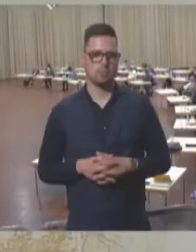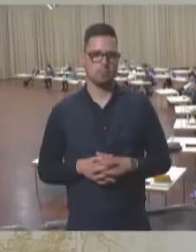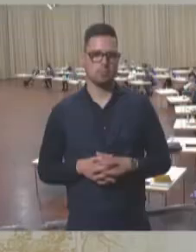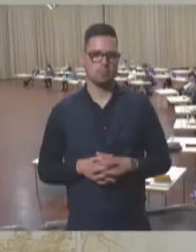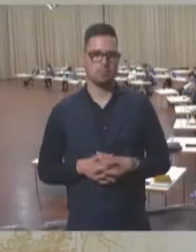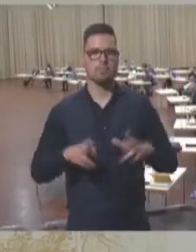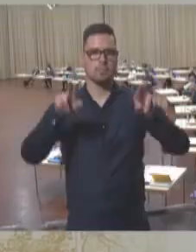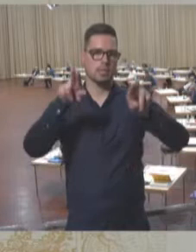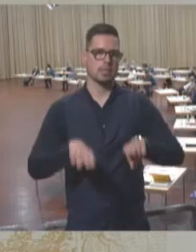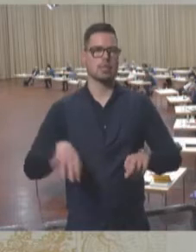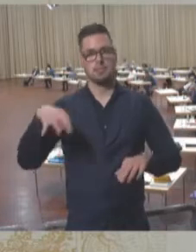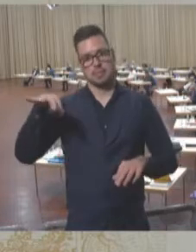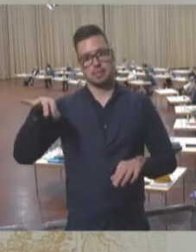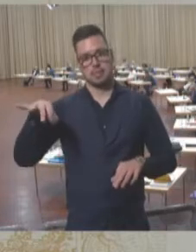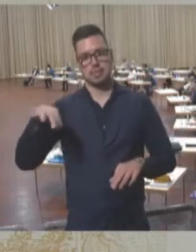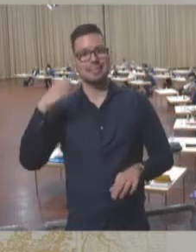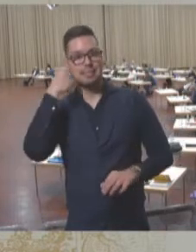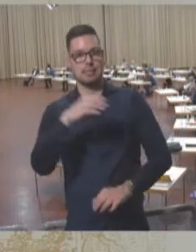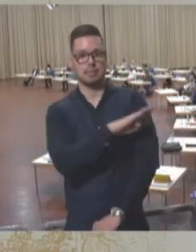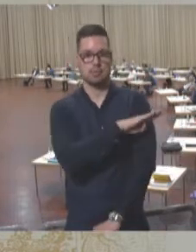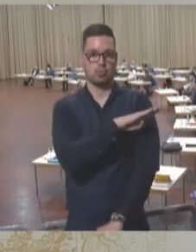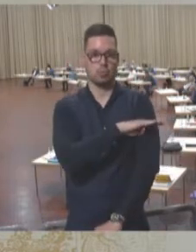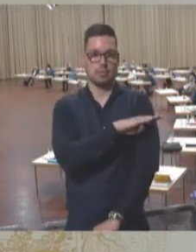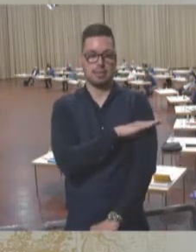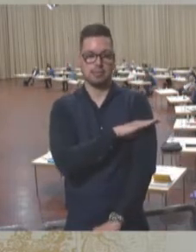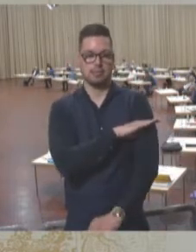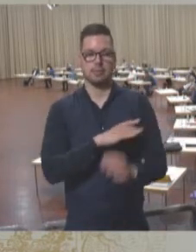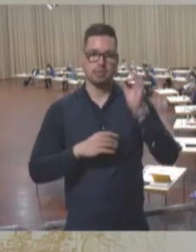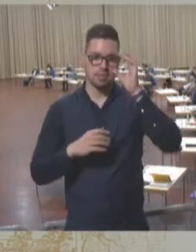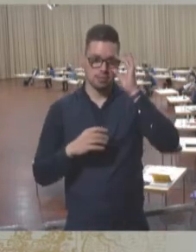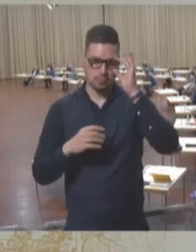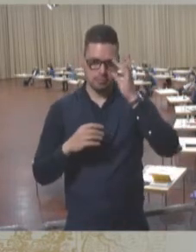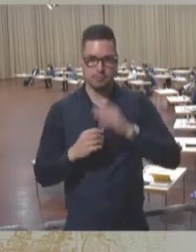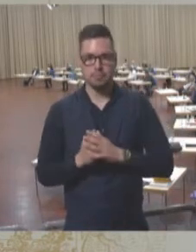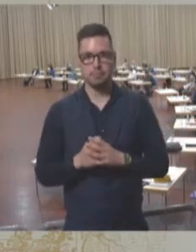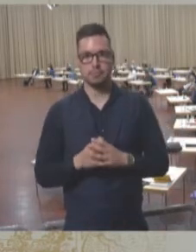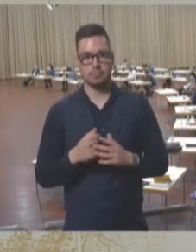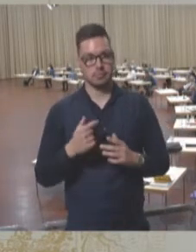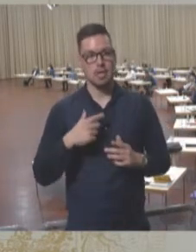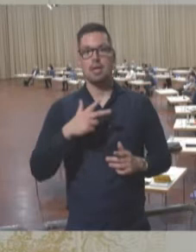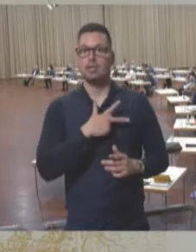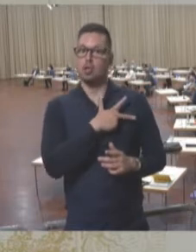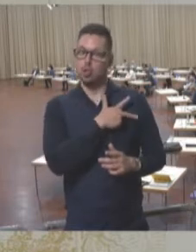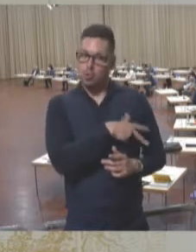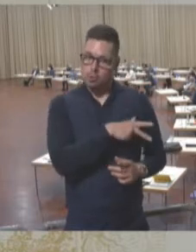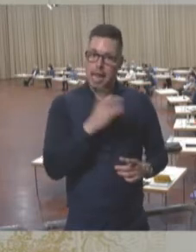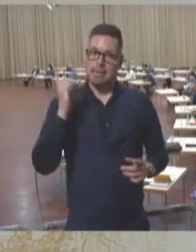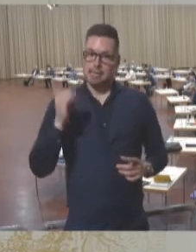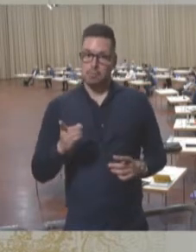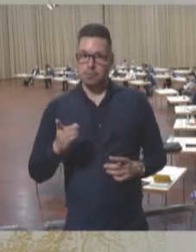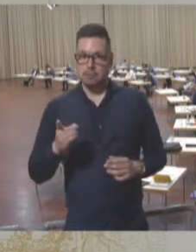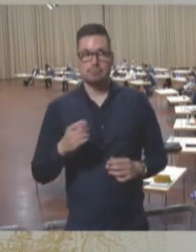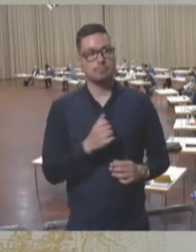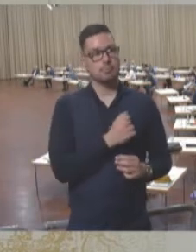Sehr geehrter Herr Präsident, liebe Kolleginnen und Kollegen, ich bin in der Tat als Sozialdemokratin sehr